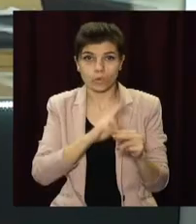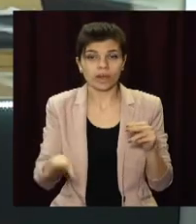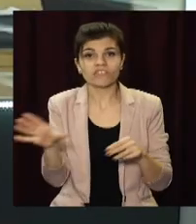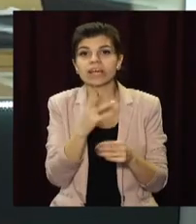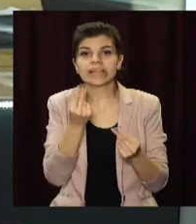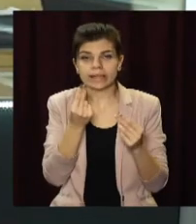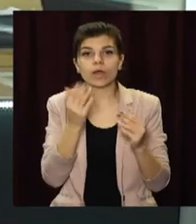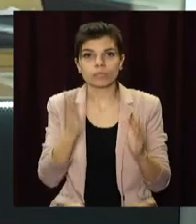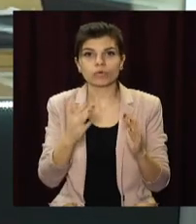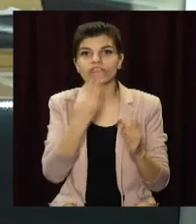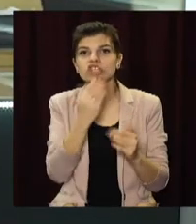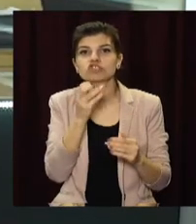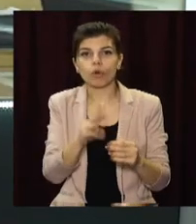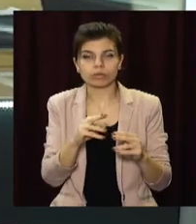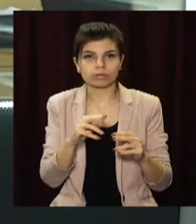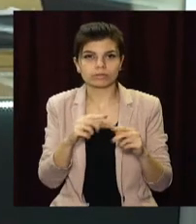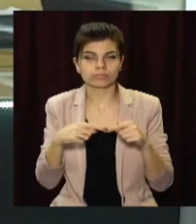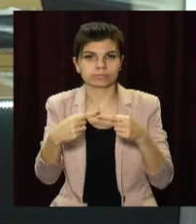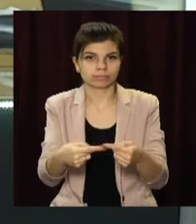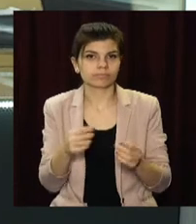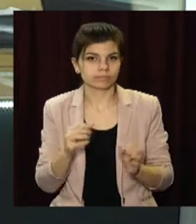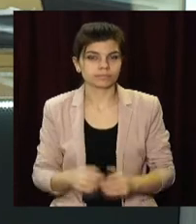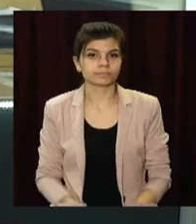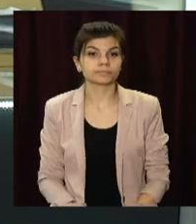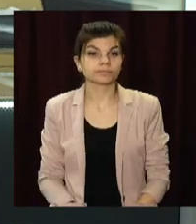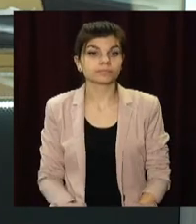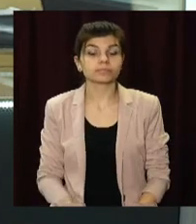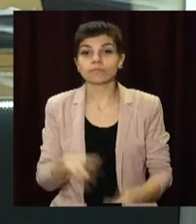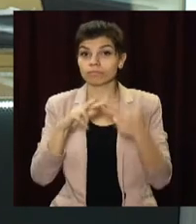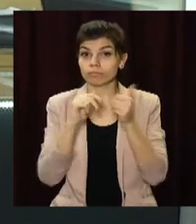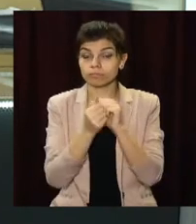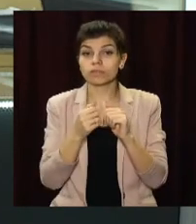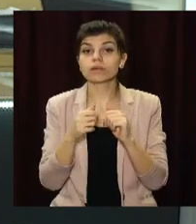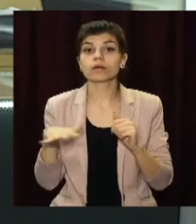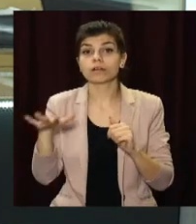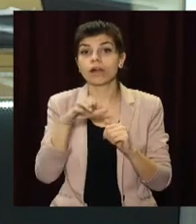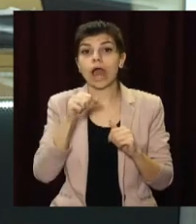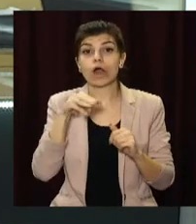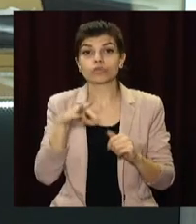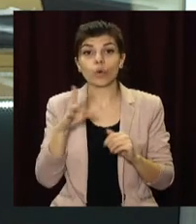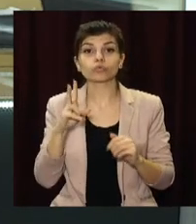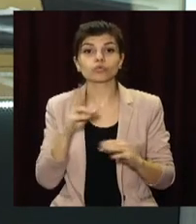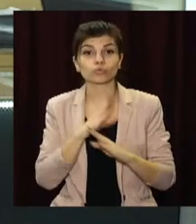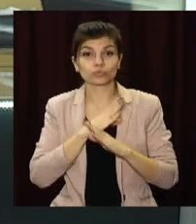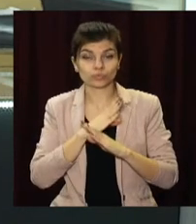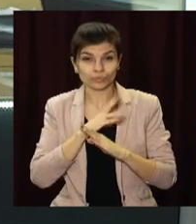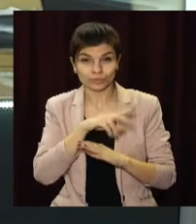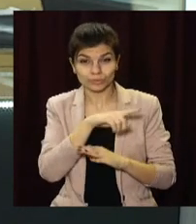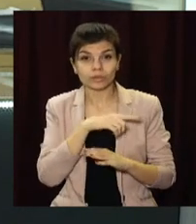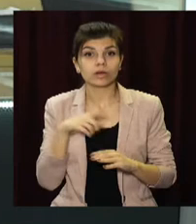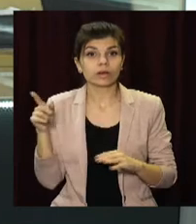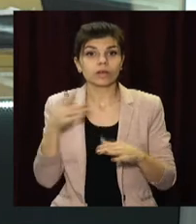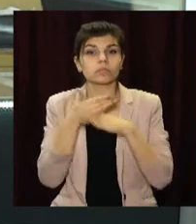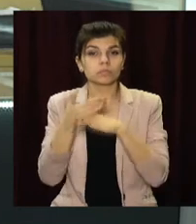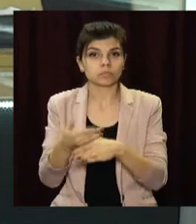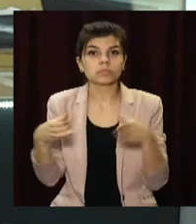У Кам'янському родинам загиблих Атовців передали благодійну допомогу. Її зібрала українська діаспора Сан-Франциско, а вручила